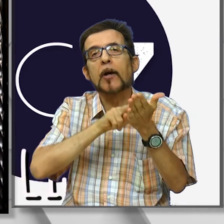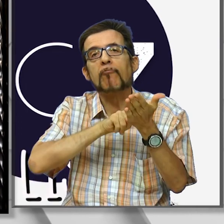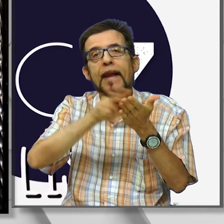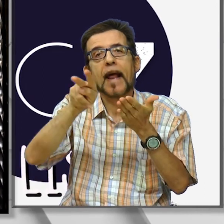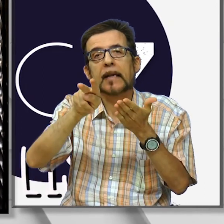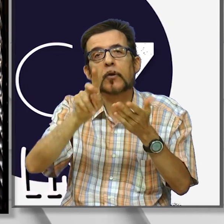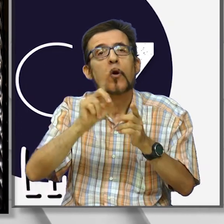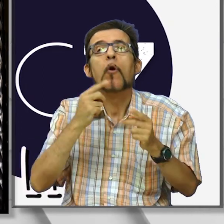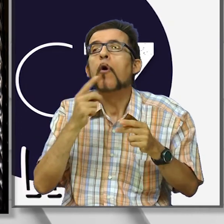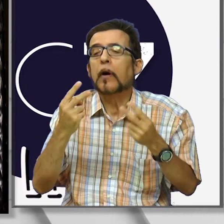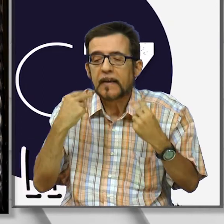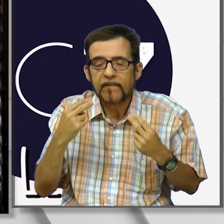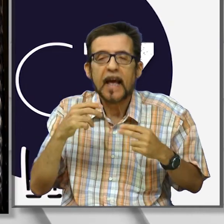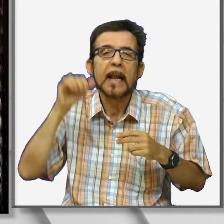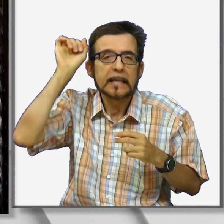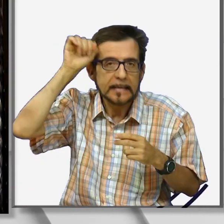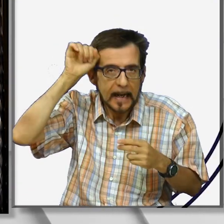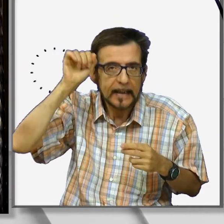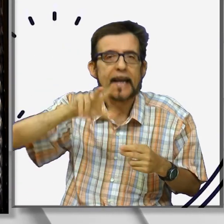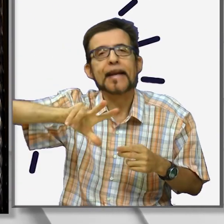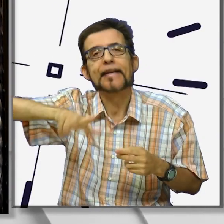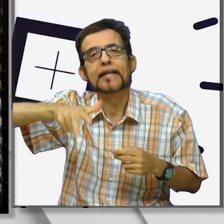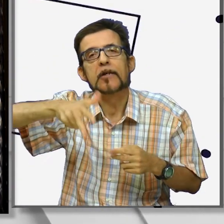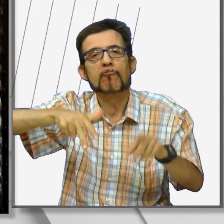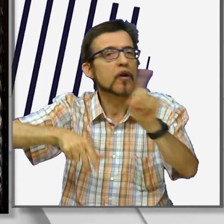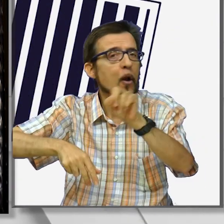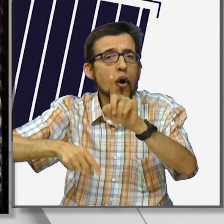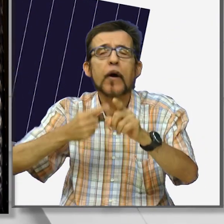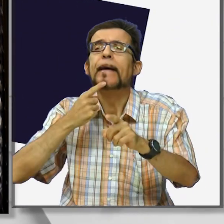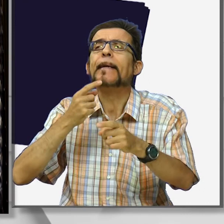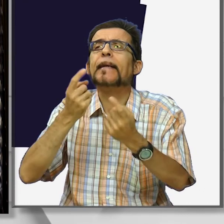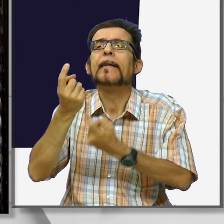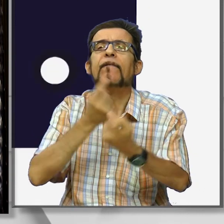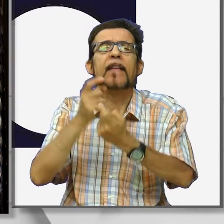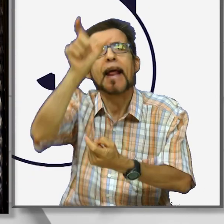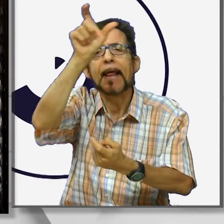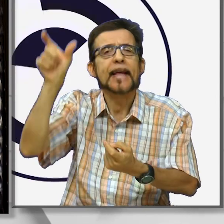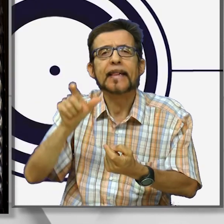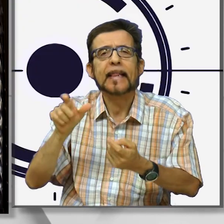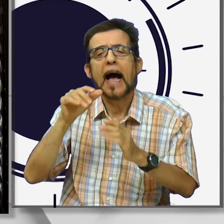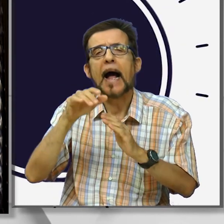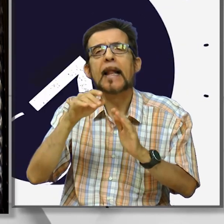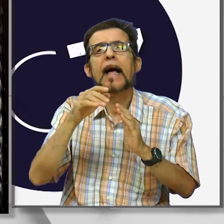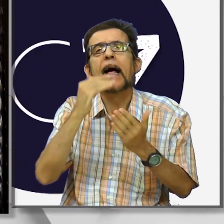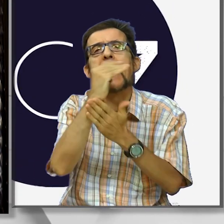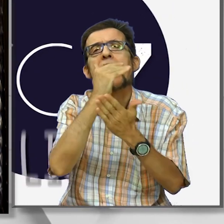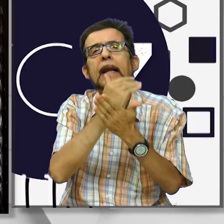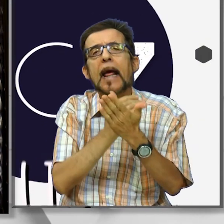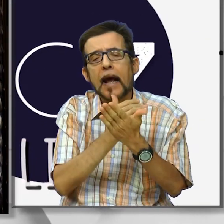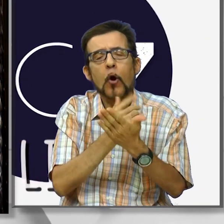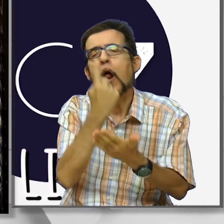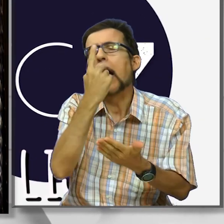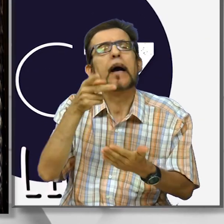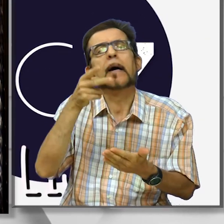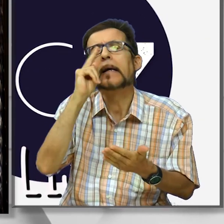non per chi viene in Sardegna, chi viene in Sicilia, in Puglia o altre regioni. E per chi viene in Italia c'è una regola unica e certa. Il turismo